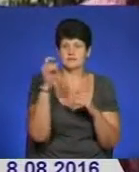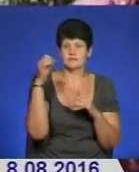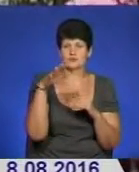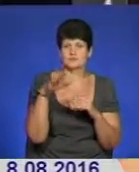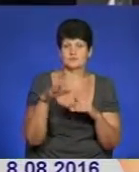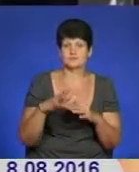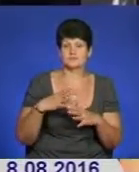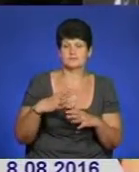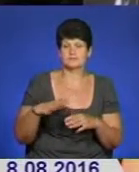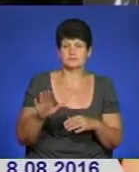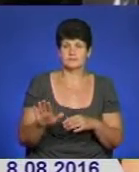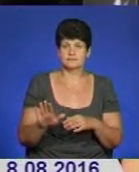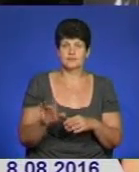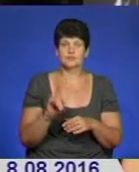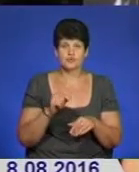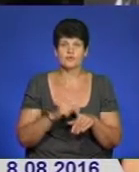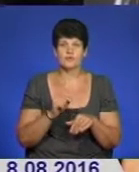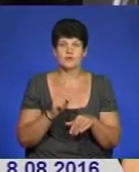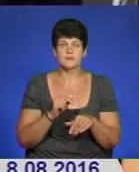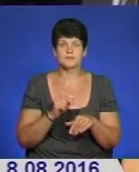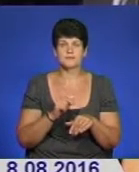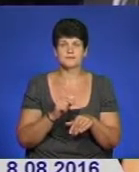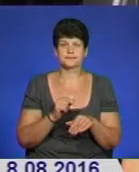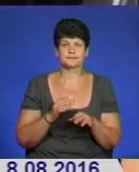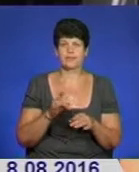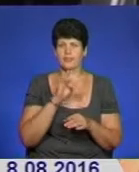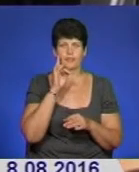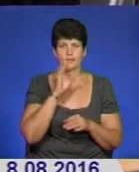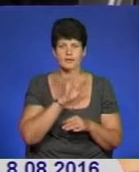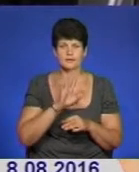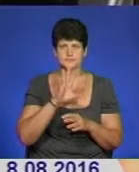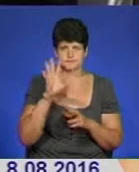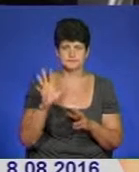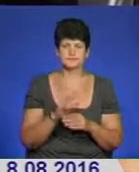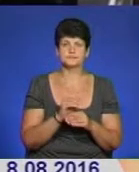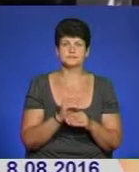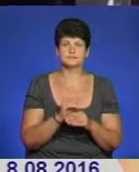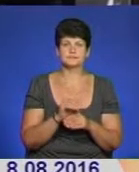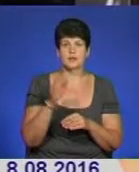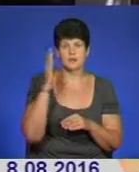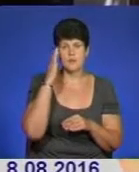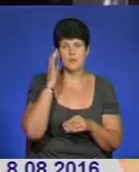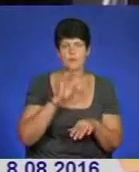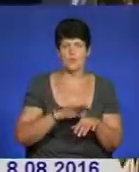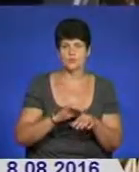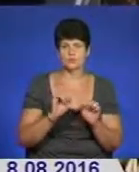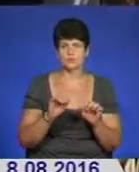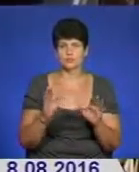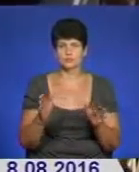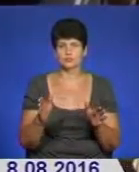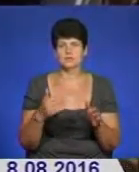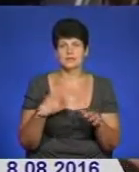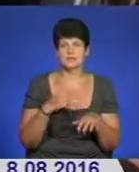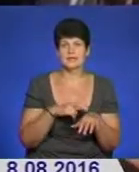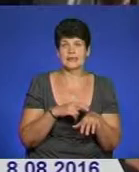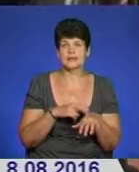перетремтіти. Що при цьому відчуваємо, ну, якийсь дискомфорт загальний. Головні болі можуть бути. Я сама